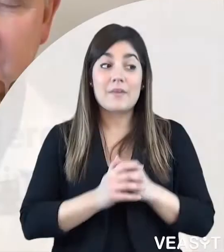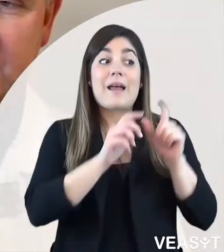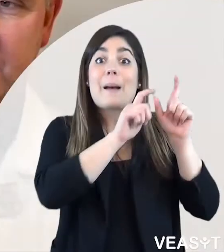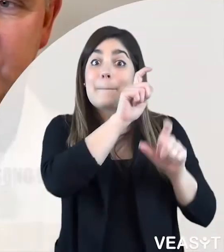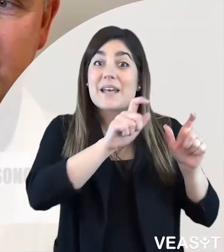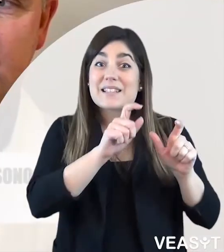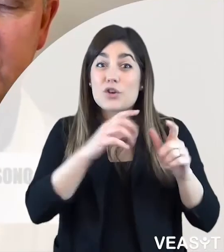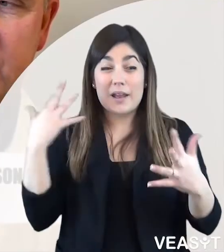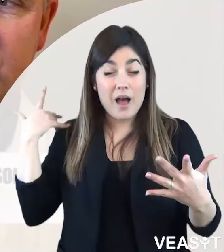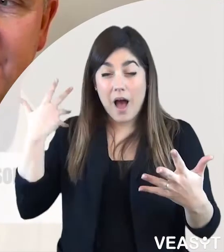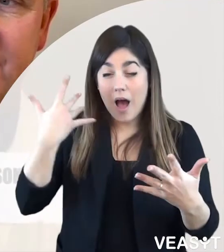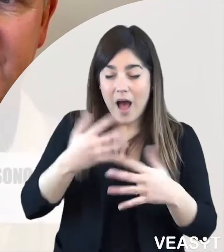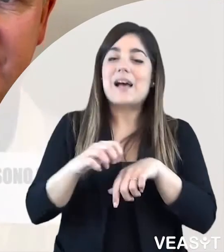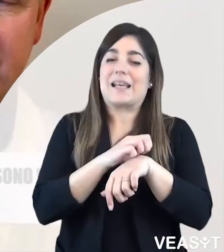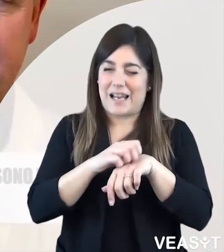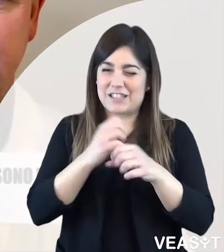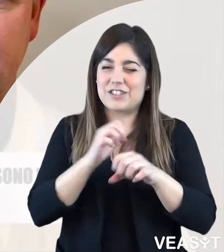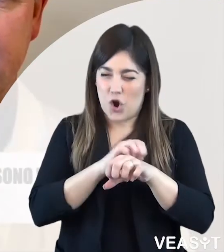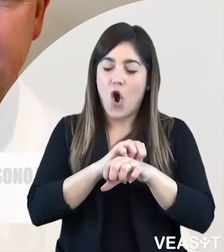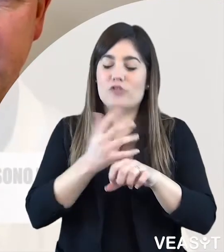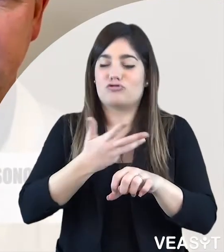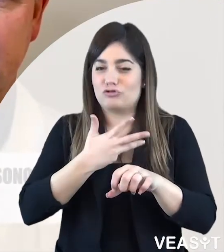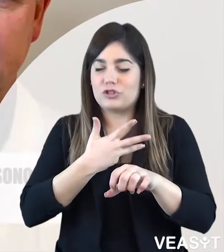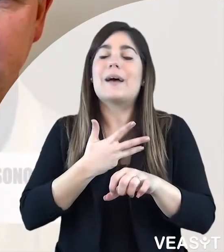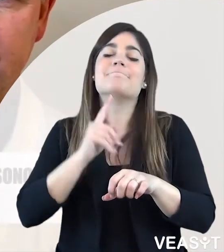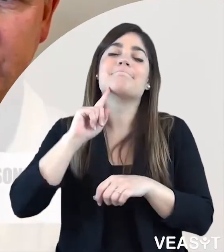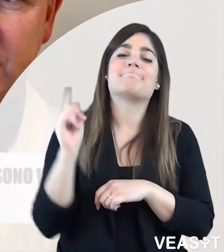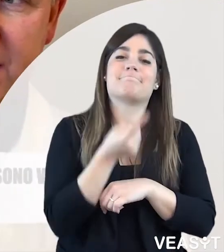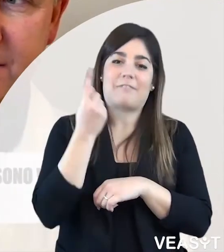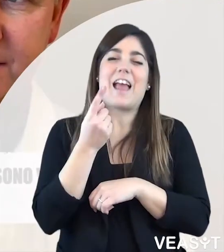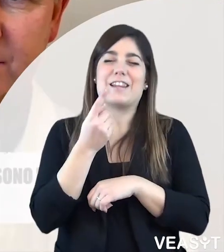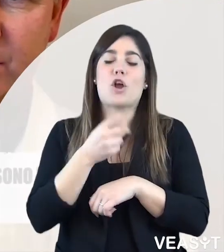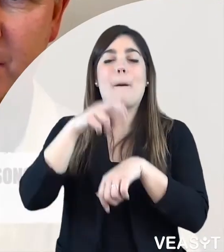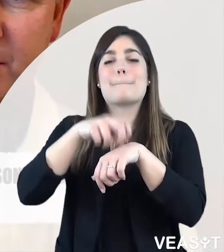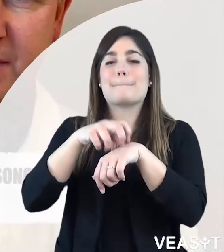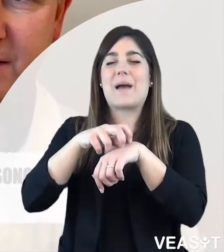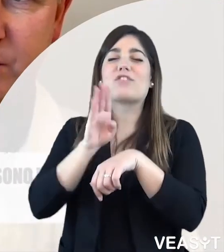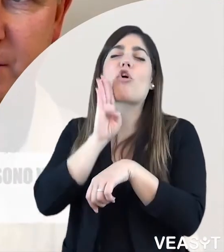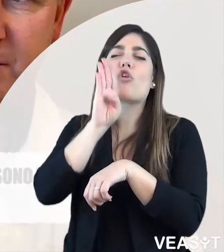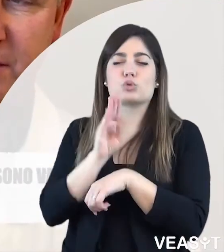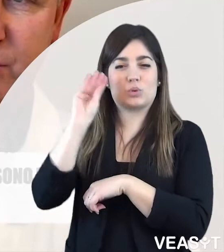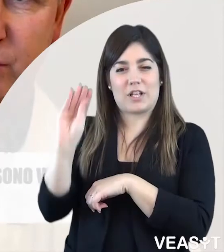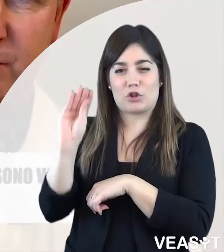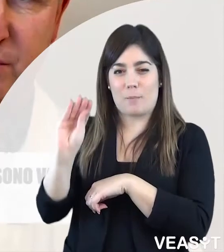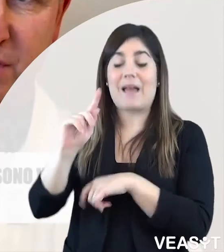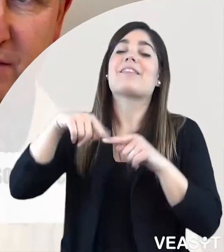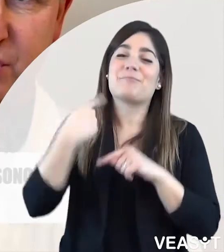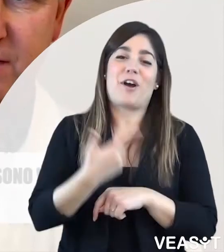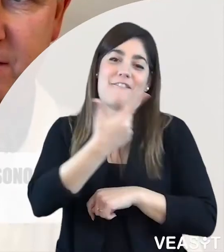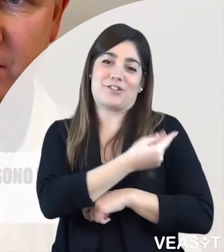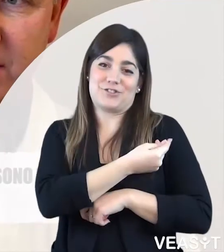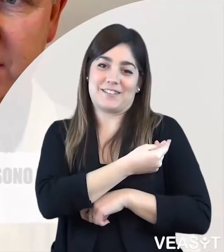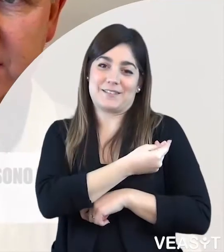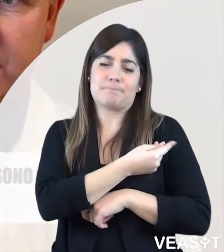Le persone con una storia di gravi reazioni allergiche dovranno consultarsi con il proprio medico prima di sottoporsi alla